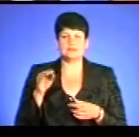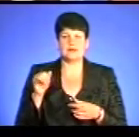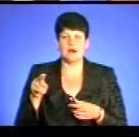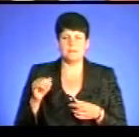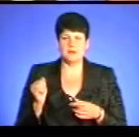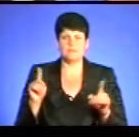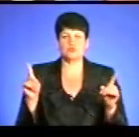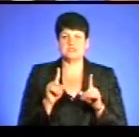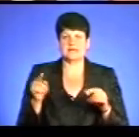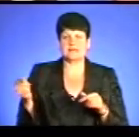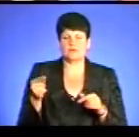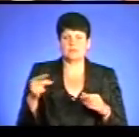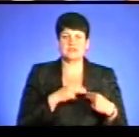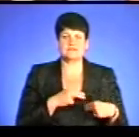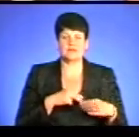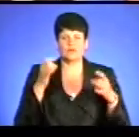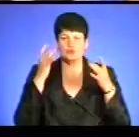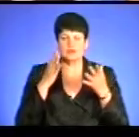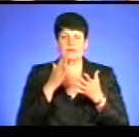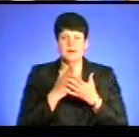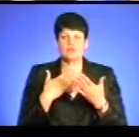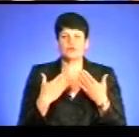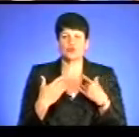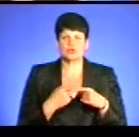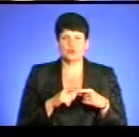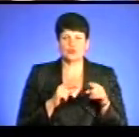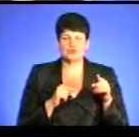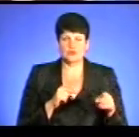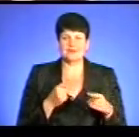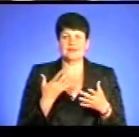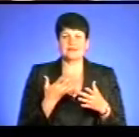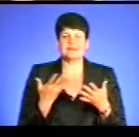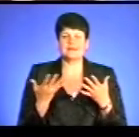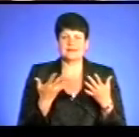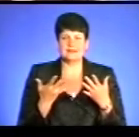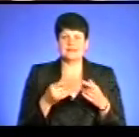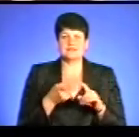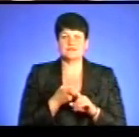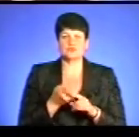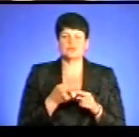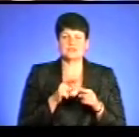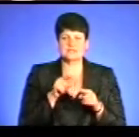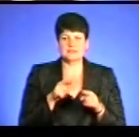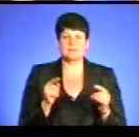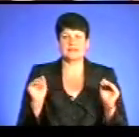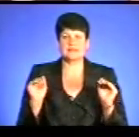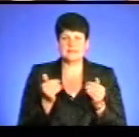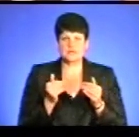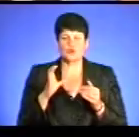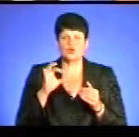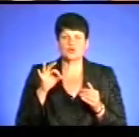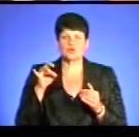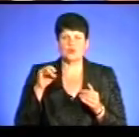працівників культури, які мають до того відношення, і які через оцей низкосортний проросійський шлак, в принципі, не мають